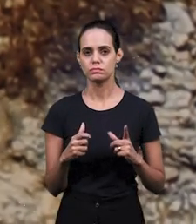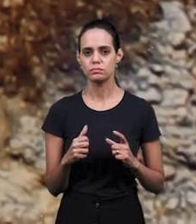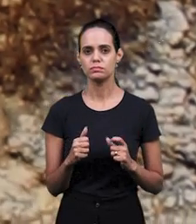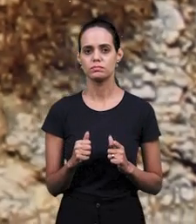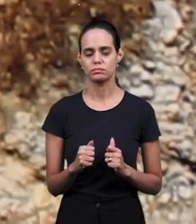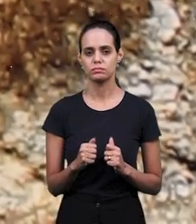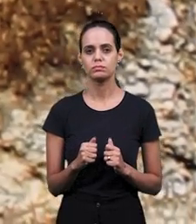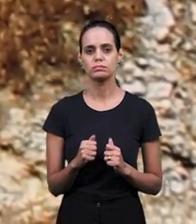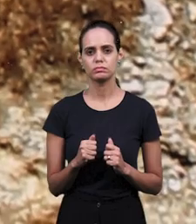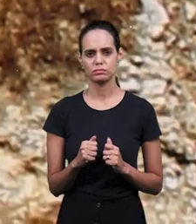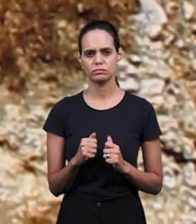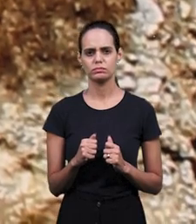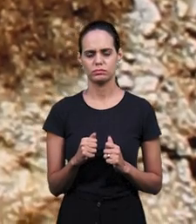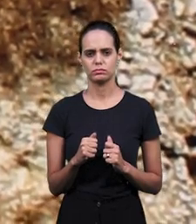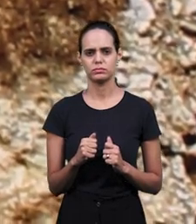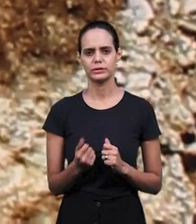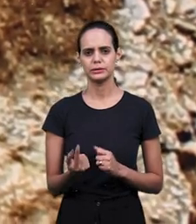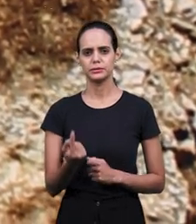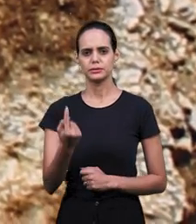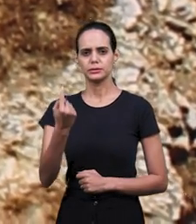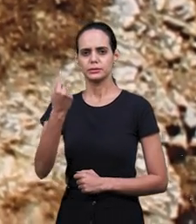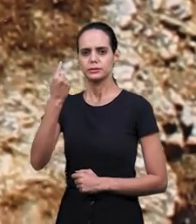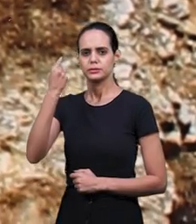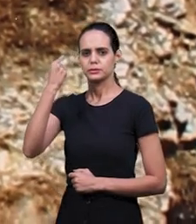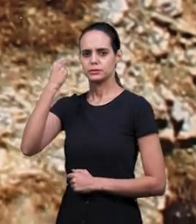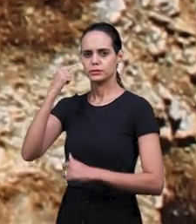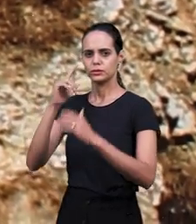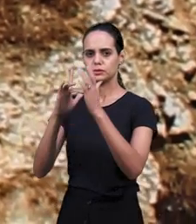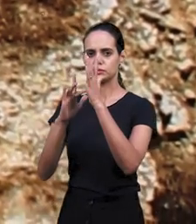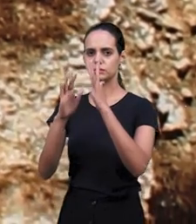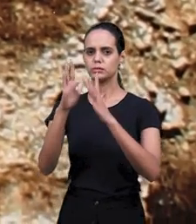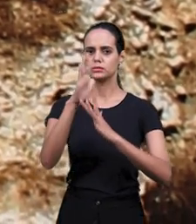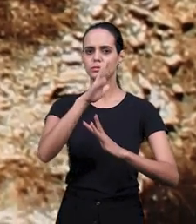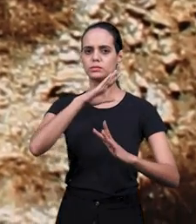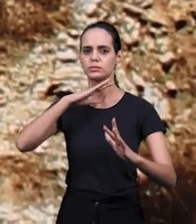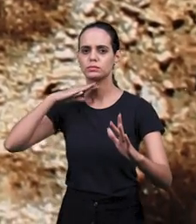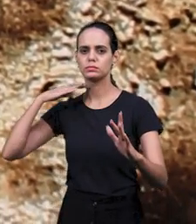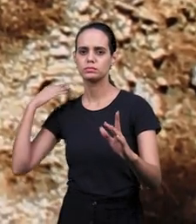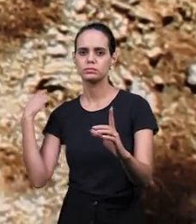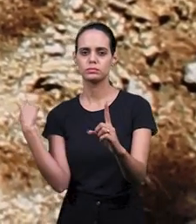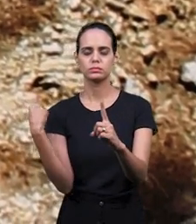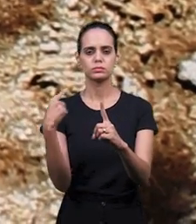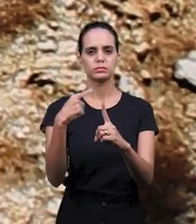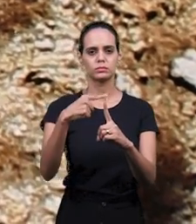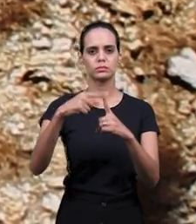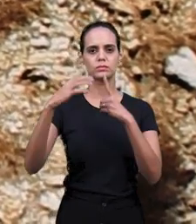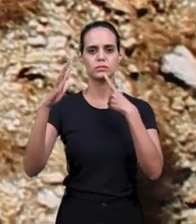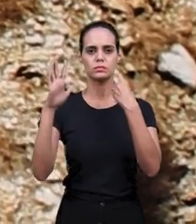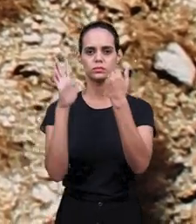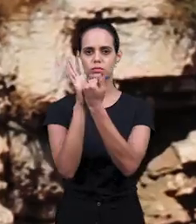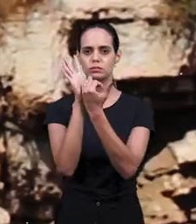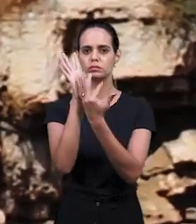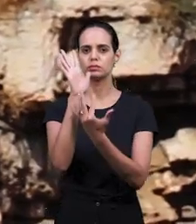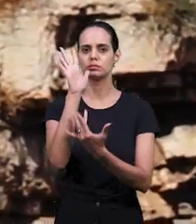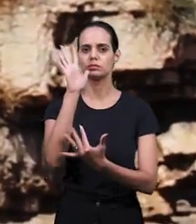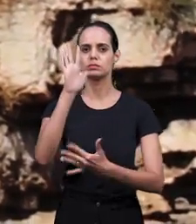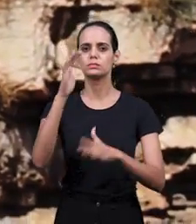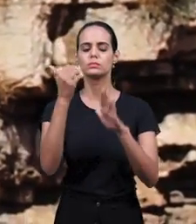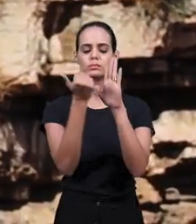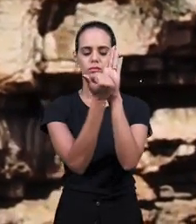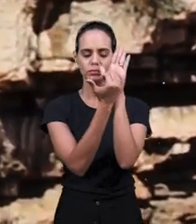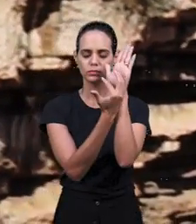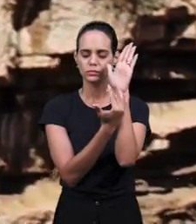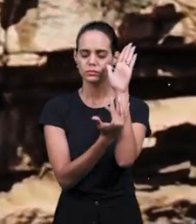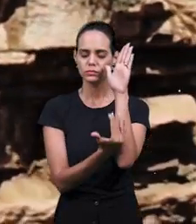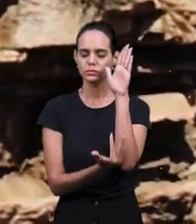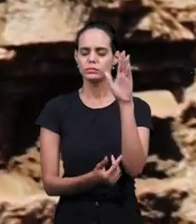ибо ты пролил свою искупляющую кровь за грешника.